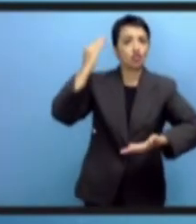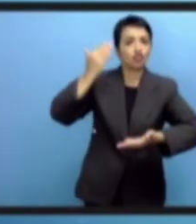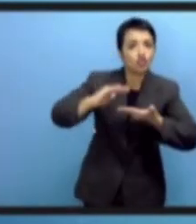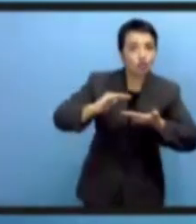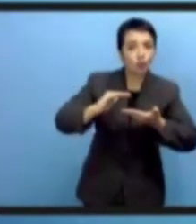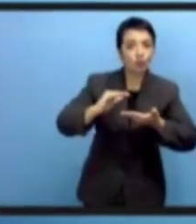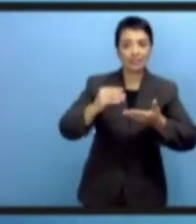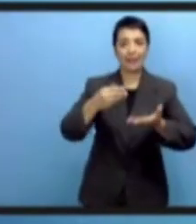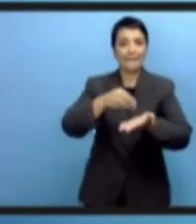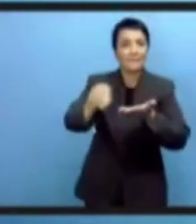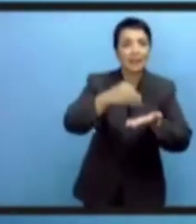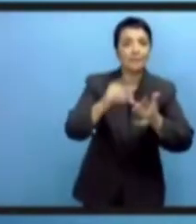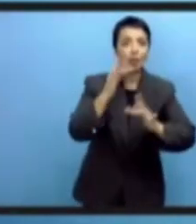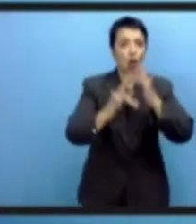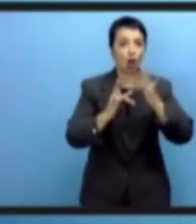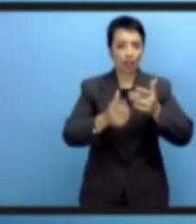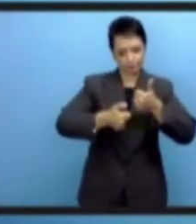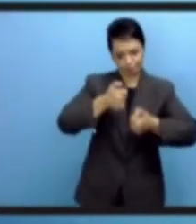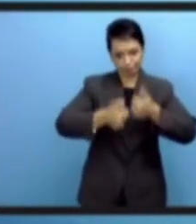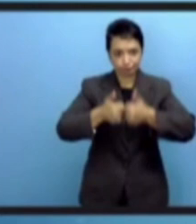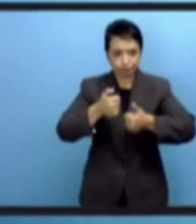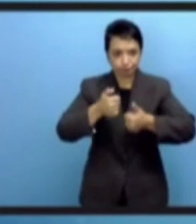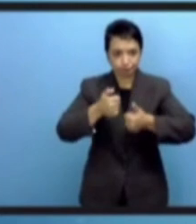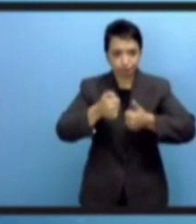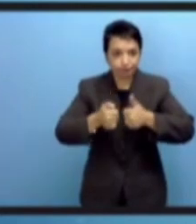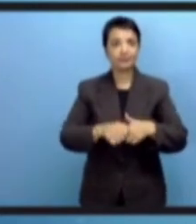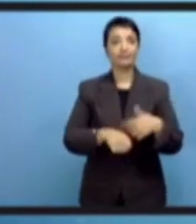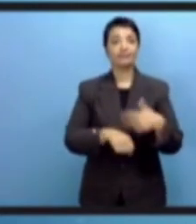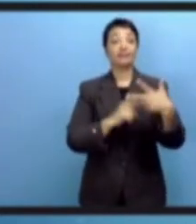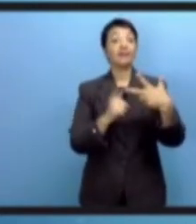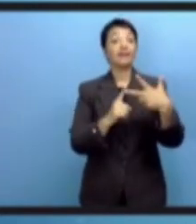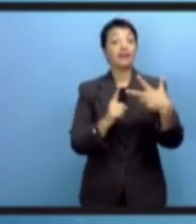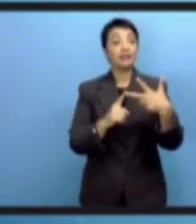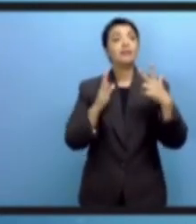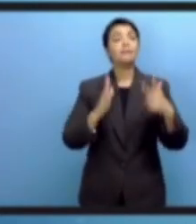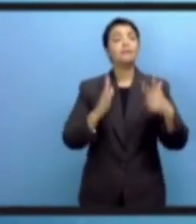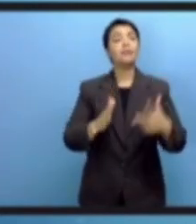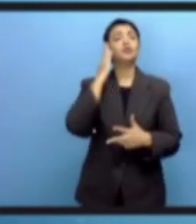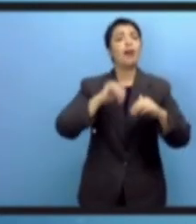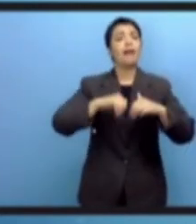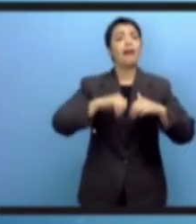подсоединен. Это сложная работа. Нужно физически инфраструктуру развивать для цифрового